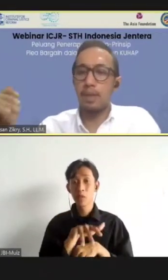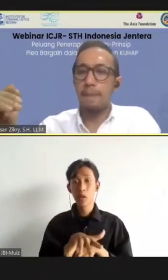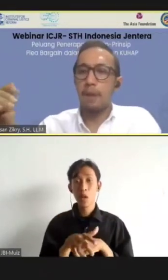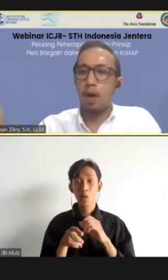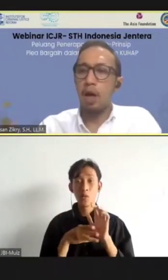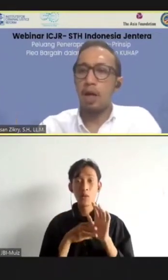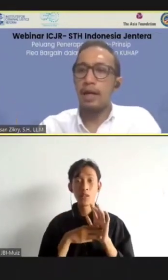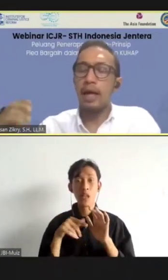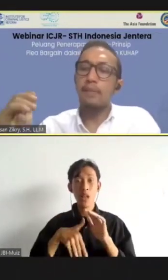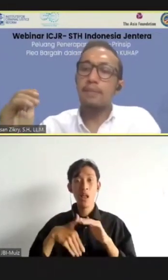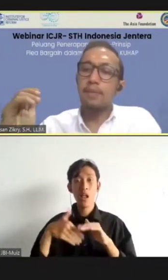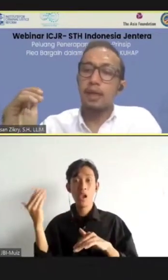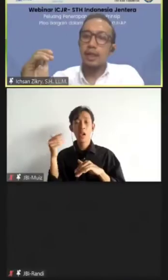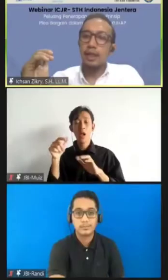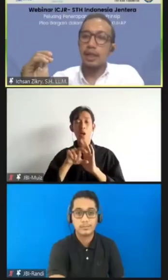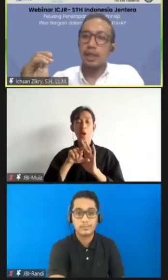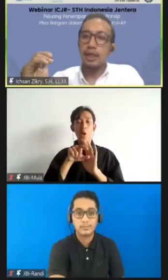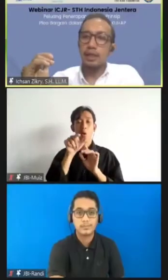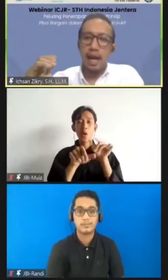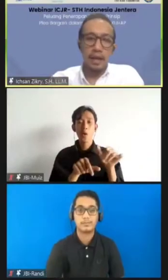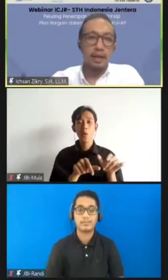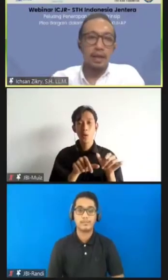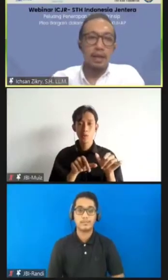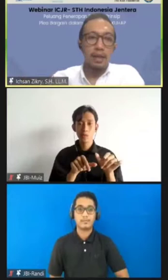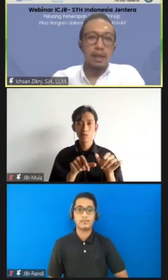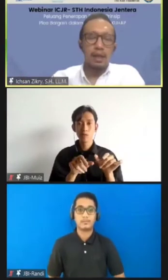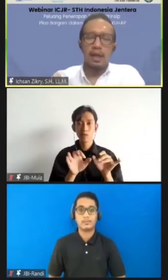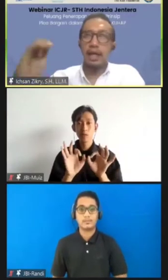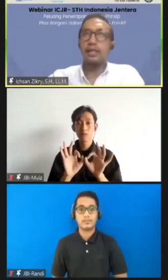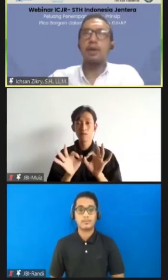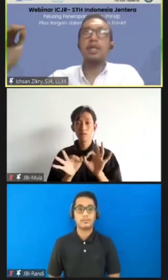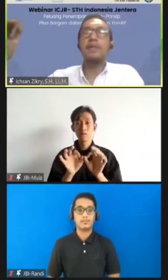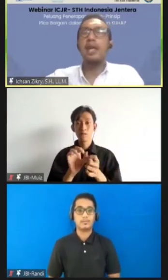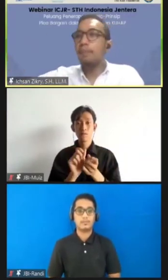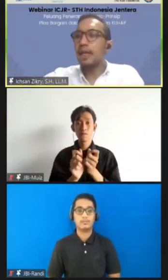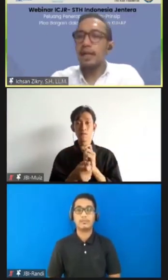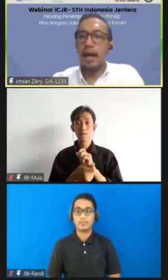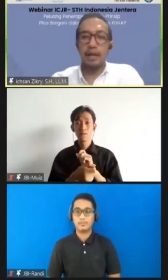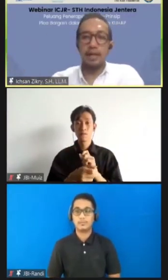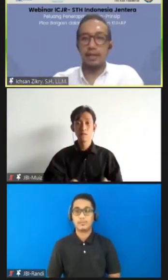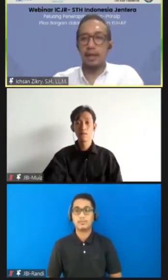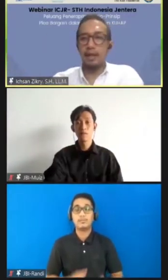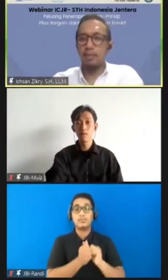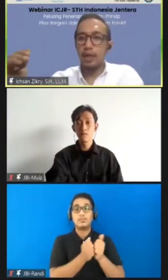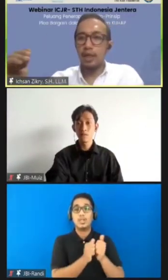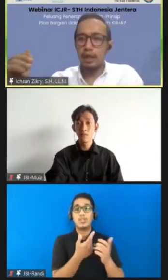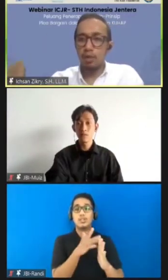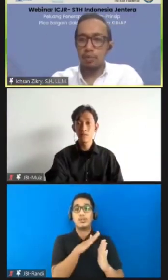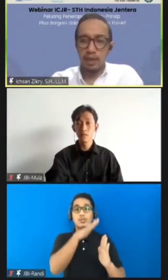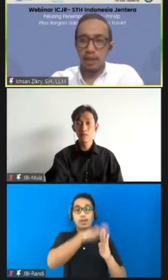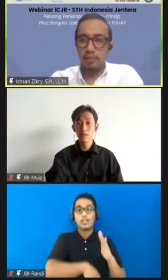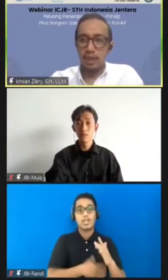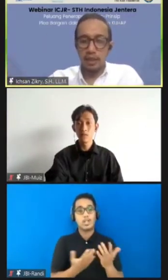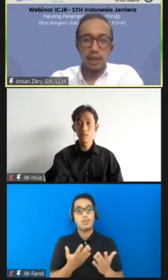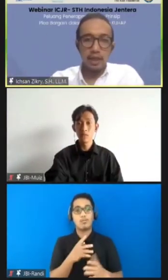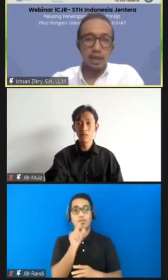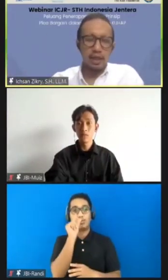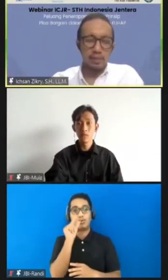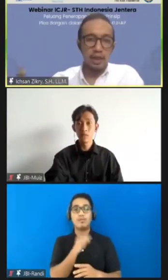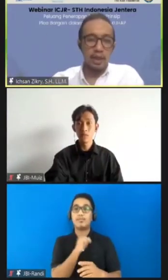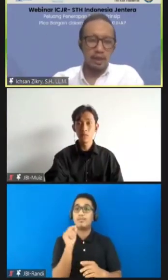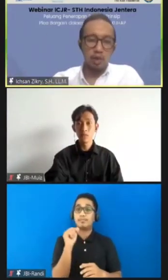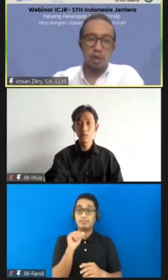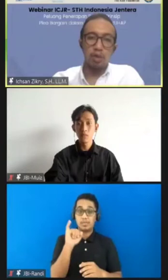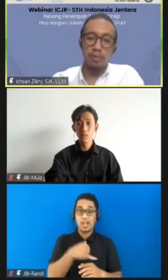outcomes. Orang-orang yang ditahan, case outcomes-nya lebih rendah jadinya. Kemungkinan dia untuk bersalah lebih tinggi,